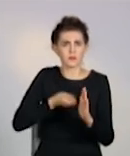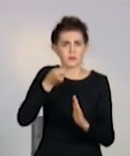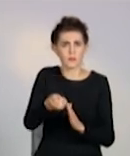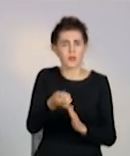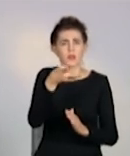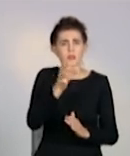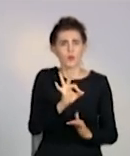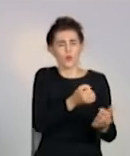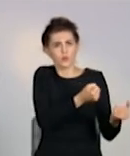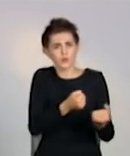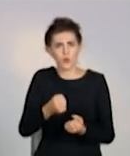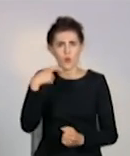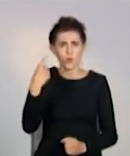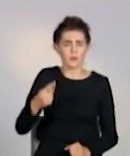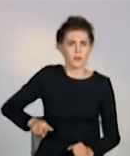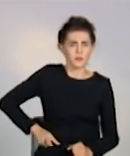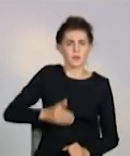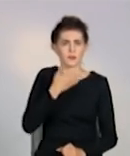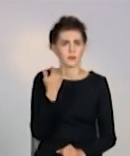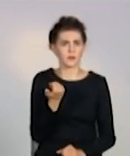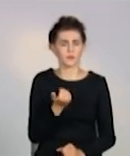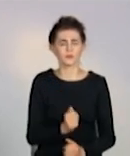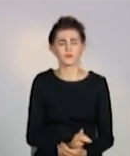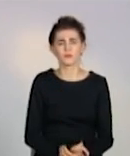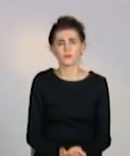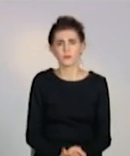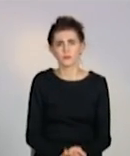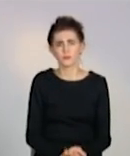боку облдержадміністрації немає. Дякую за перегляд!